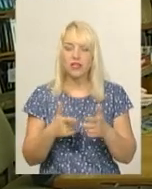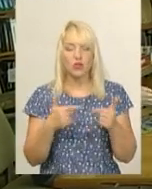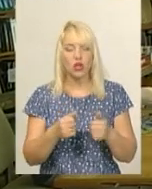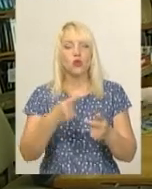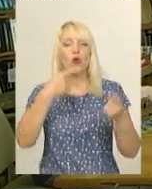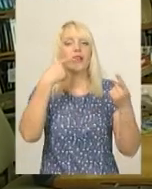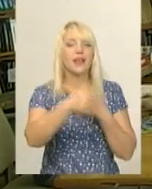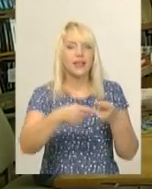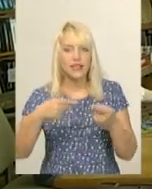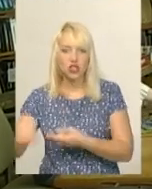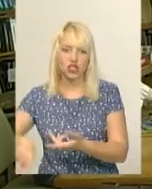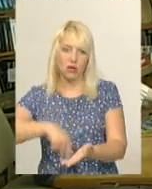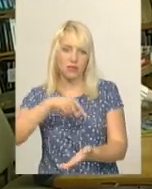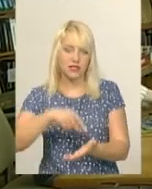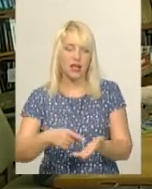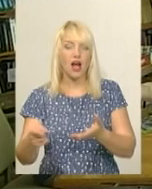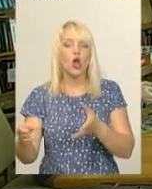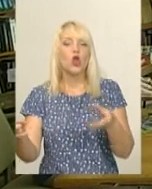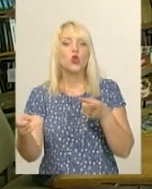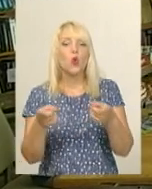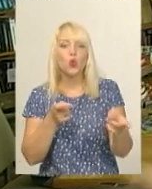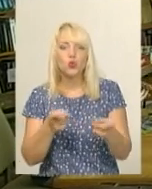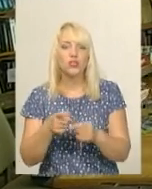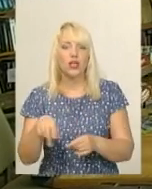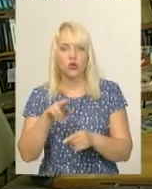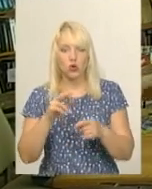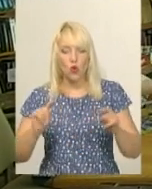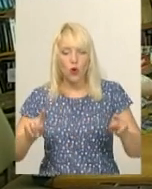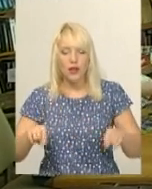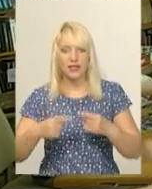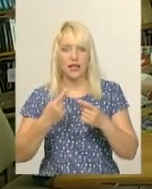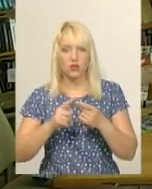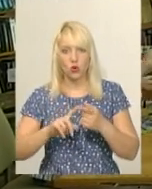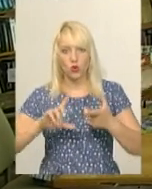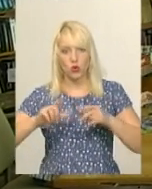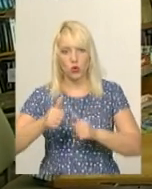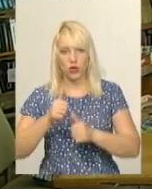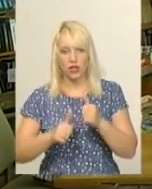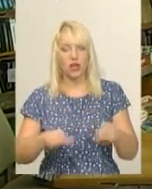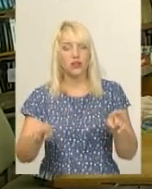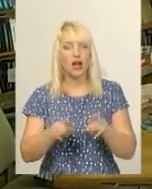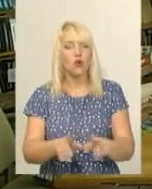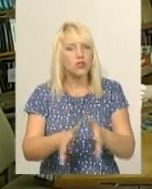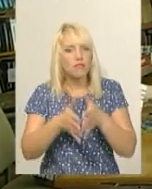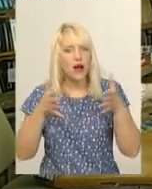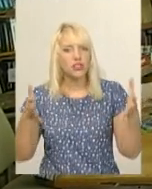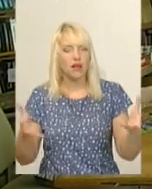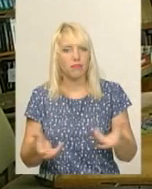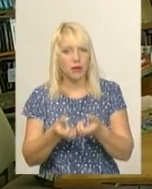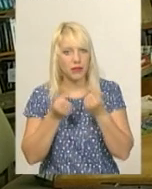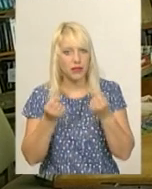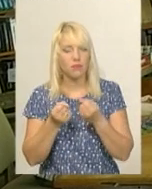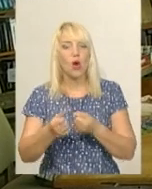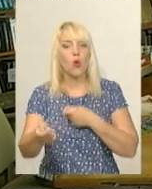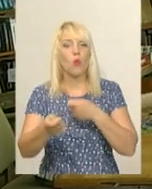організації цього турніру. Крім того, бере велику і масштабну підтримку управління молоді і